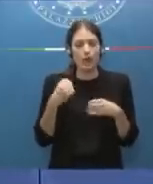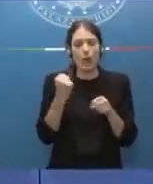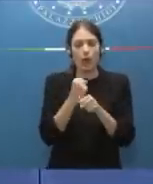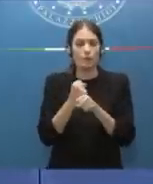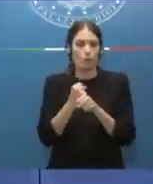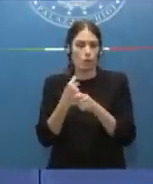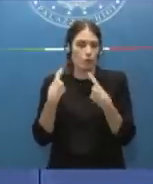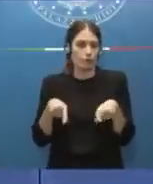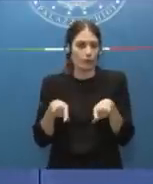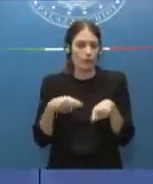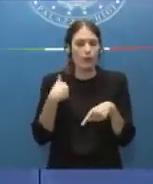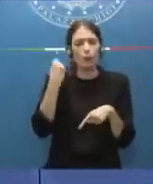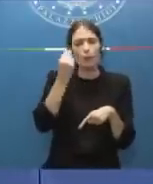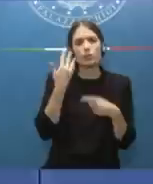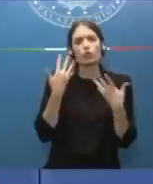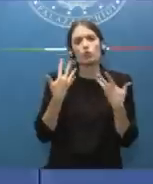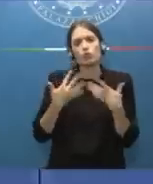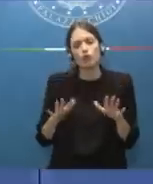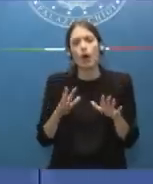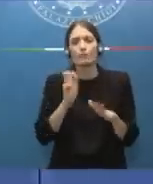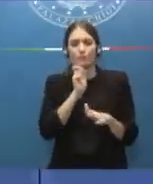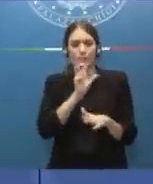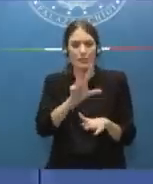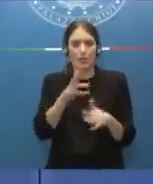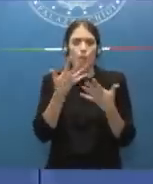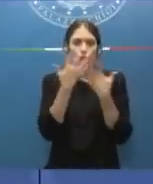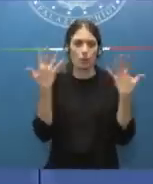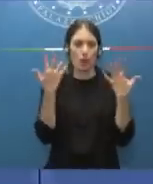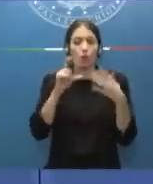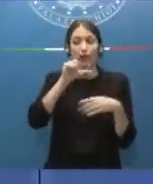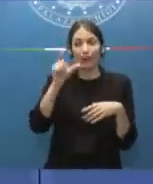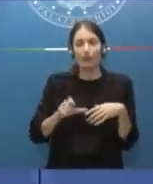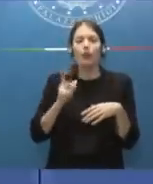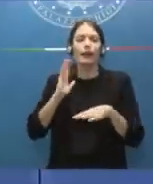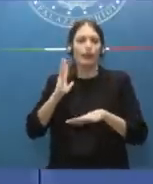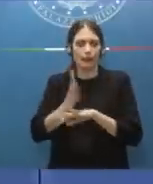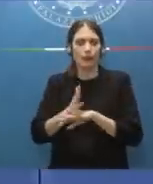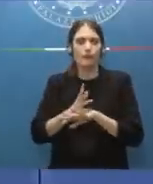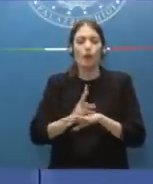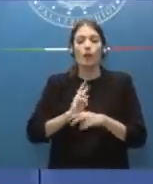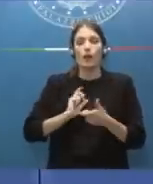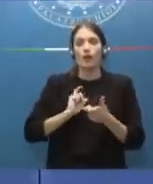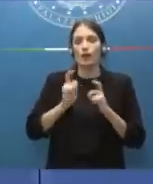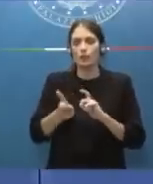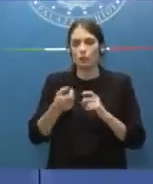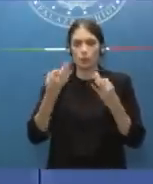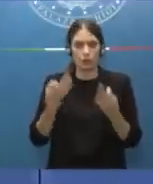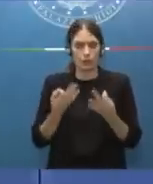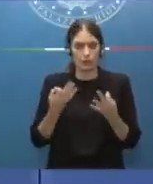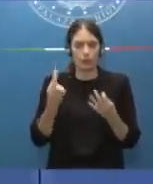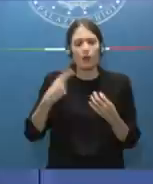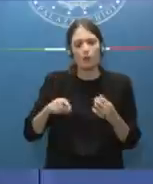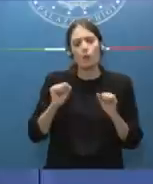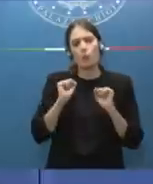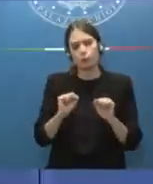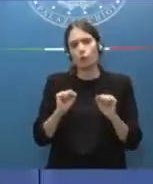io penso che già aver dato il messaggio chiaro che l'Italia interviene e risponde, forse, può essere un buon